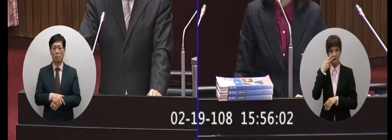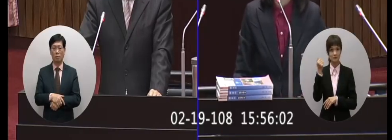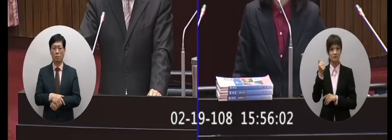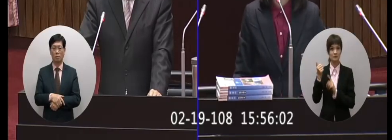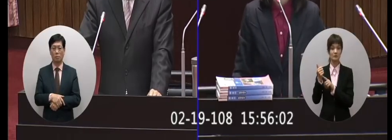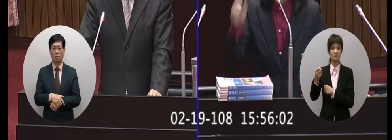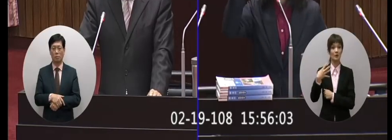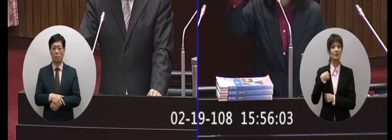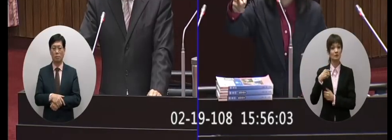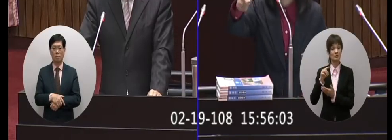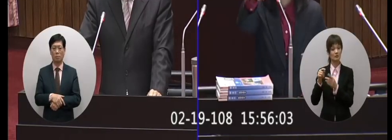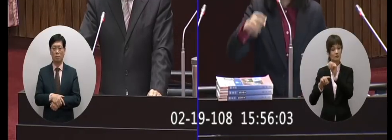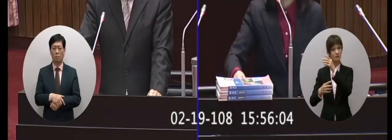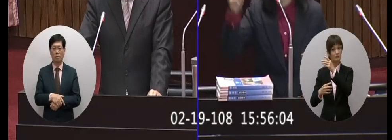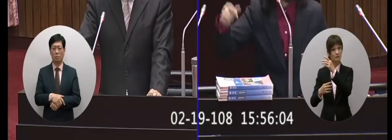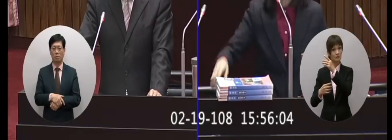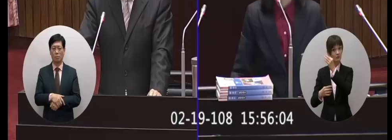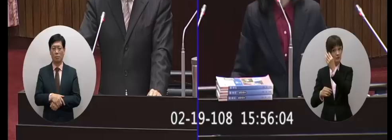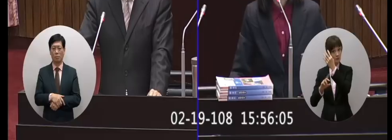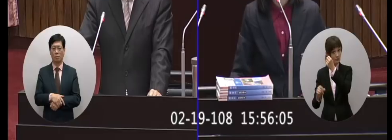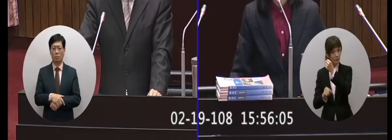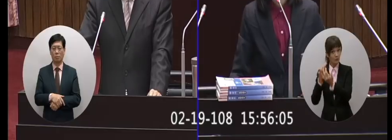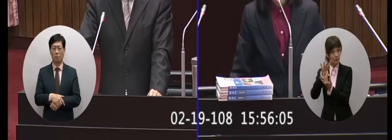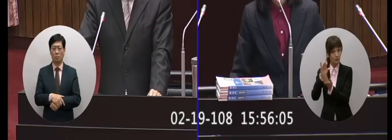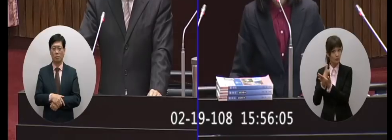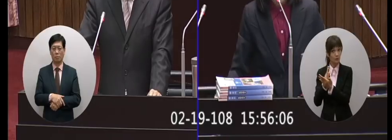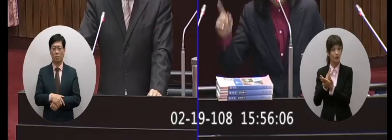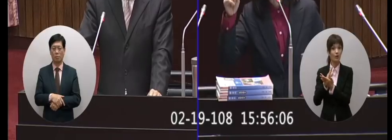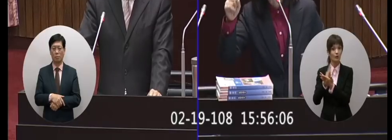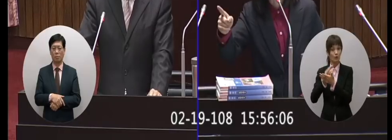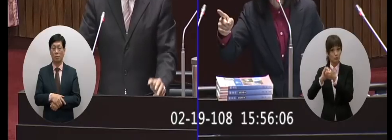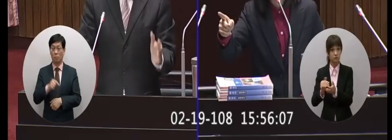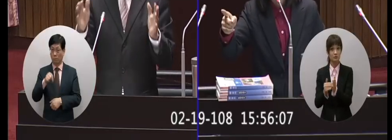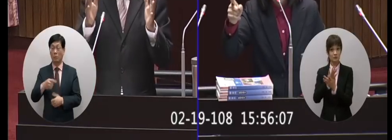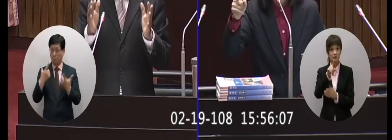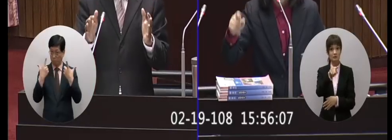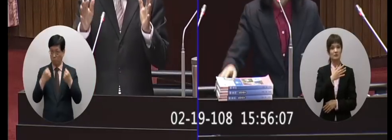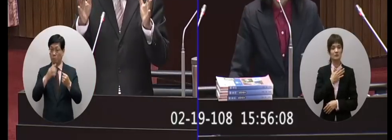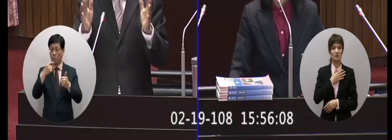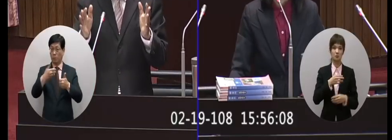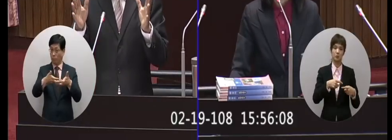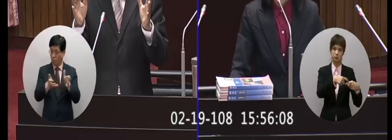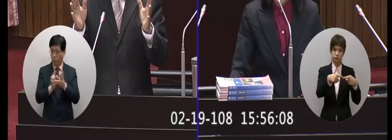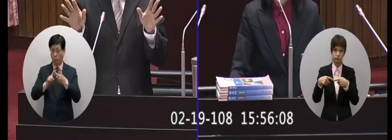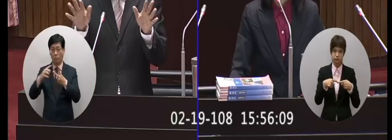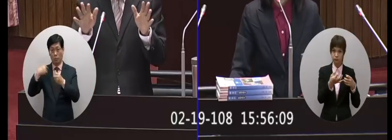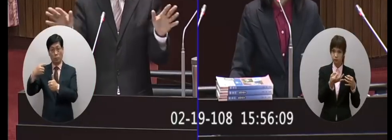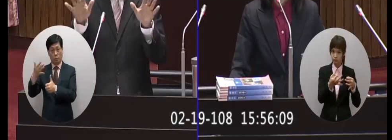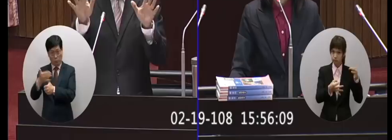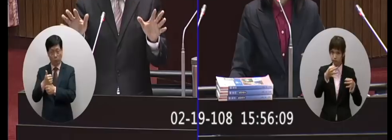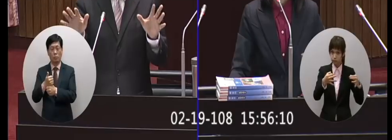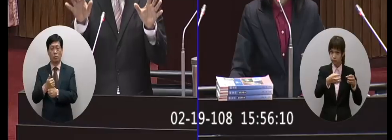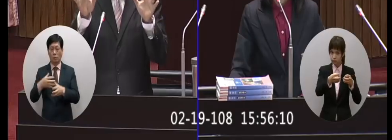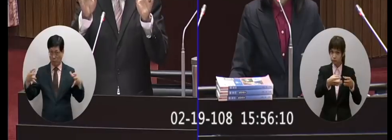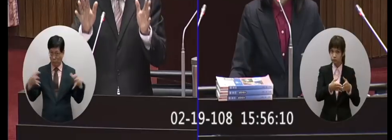月選書好不好因為選完書你知道嗎還要聯合議價啊委員這些都是在教育部跟國教署國教員都是